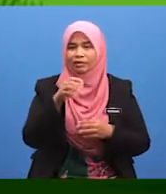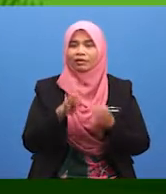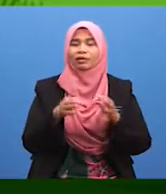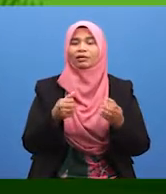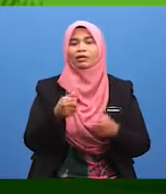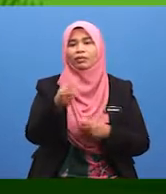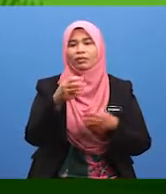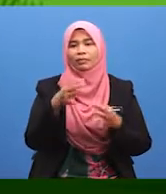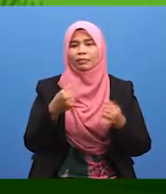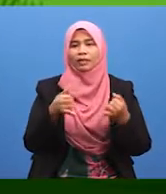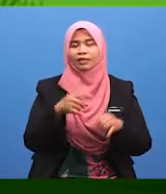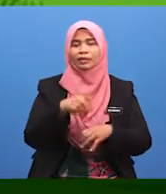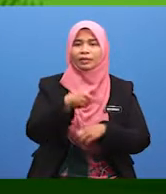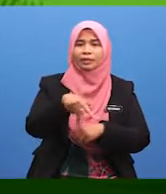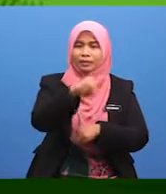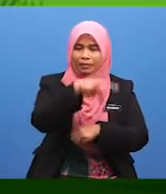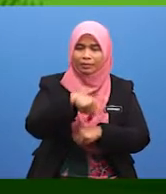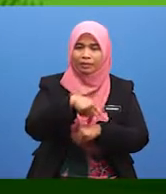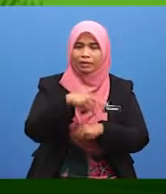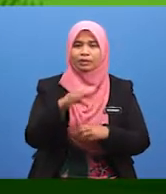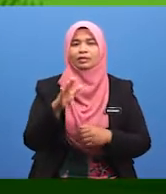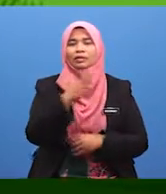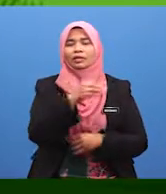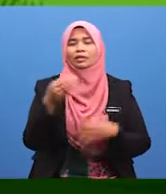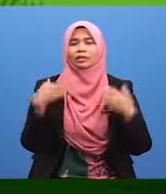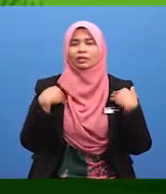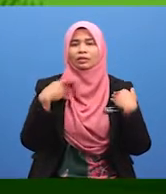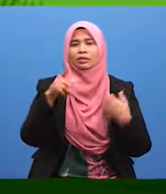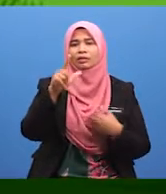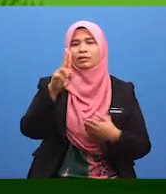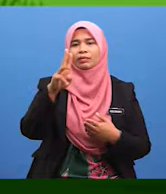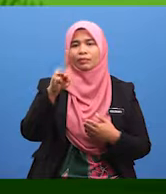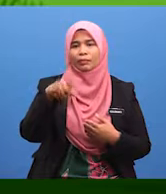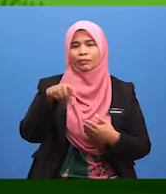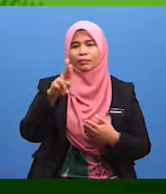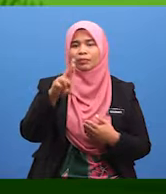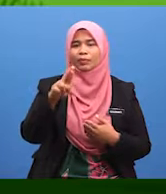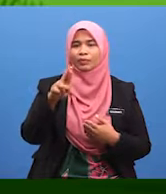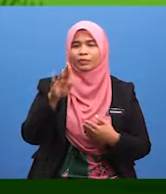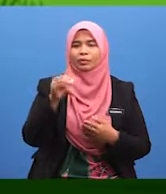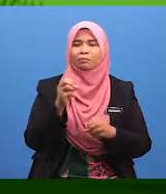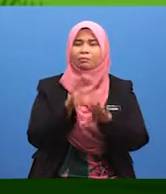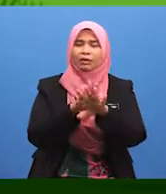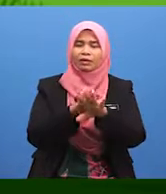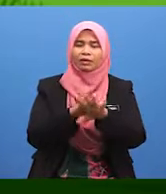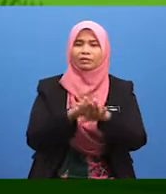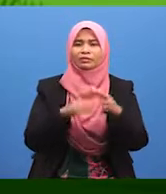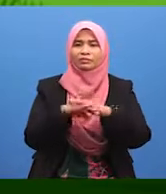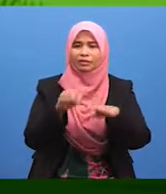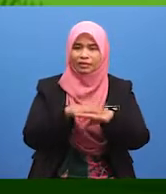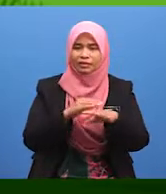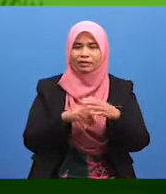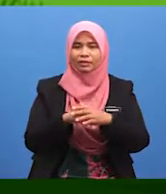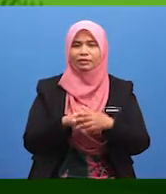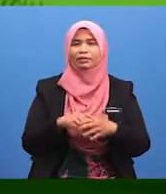kamu bermain di padang dan terdapat lumpur yang banyak di tangan kamu.